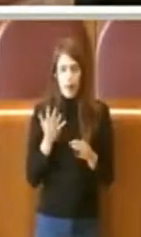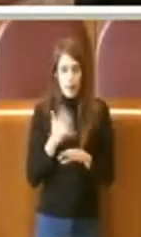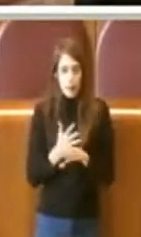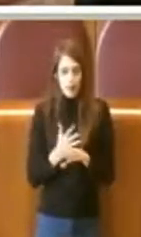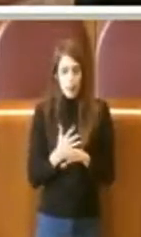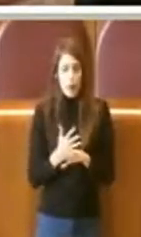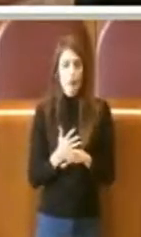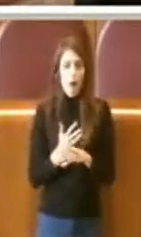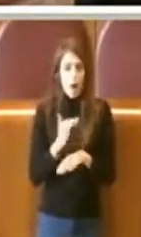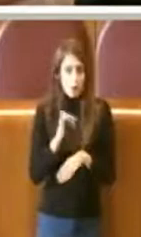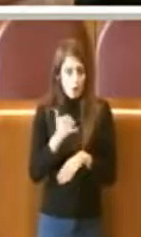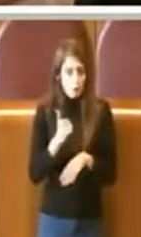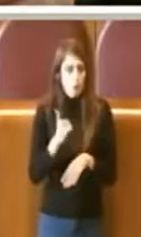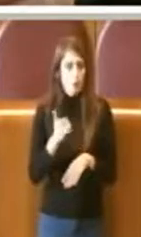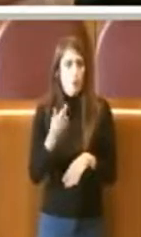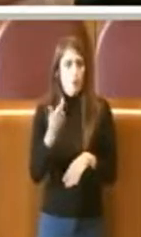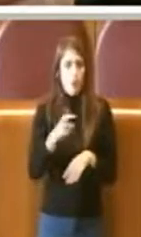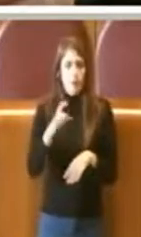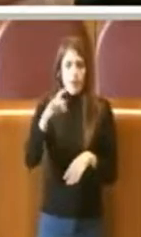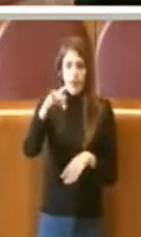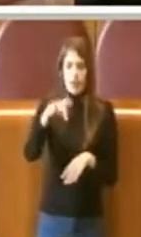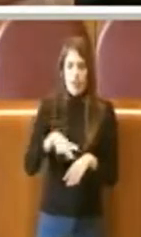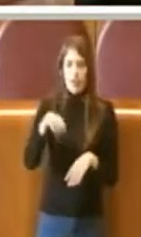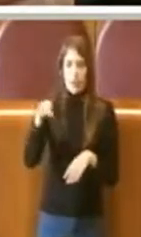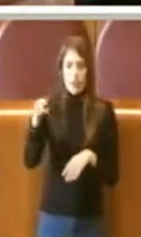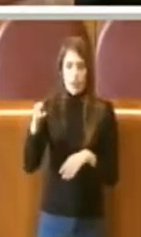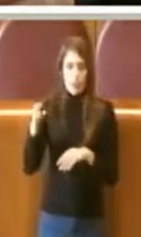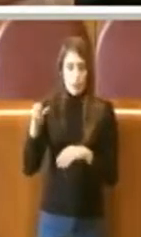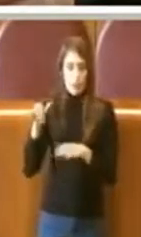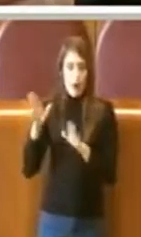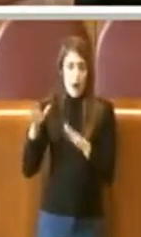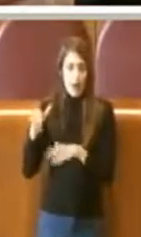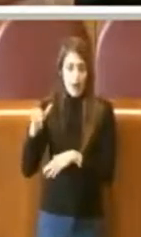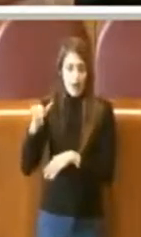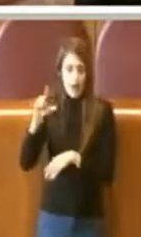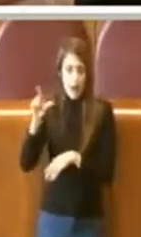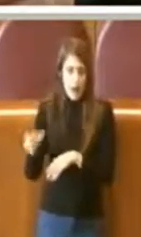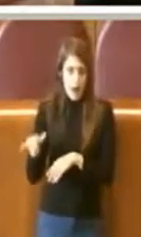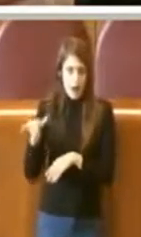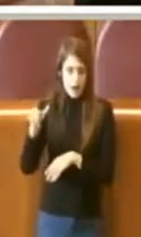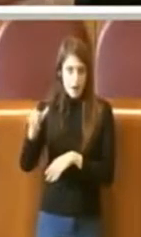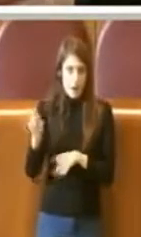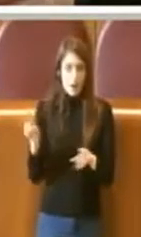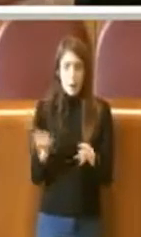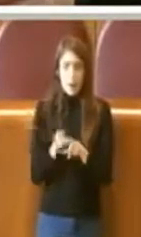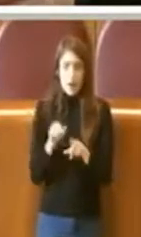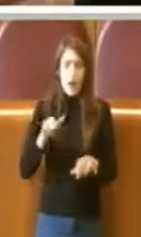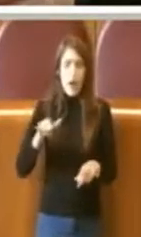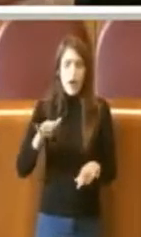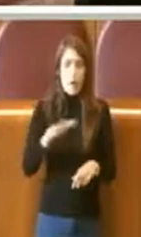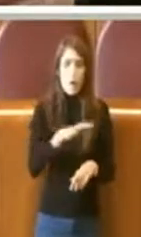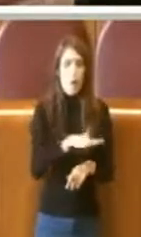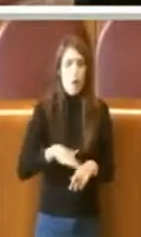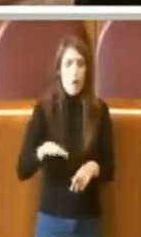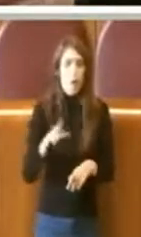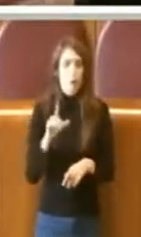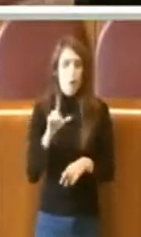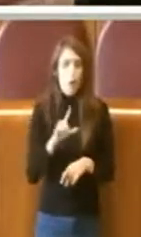assai, perché ovviamente il destino dell'Alitalia, così come il destino dell'aeroporto Leonardo da Vinci,